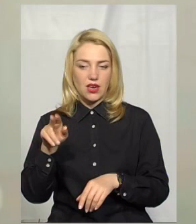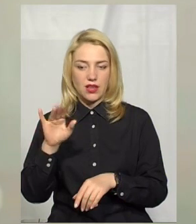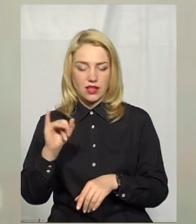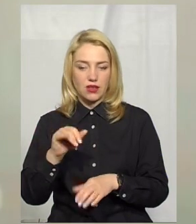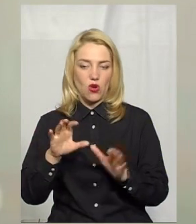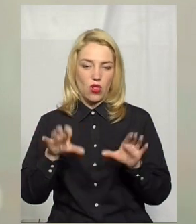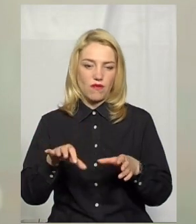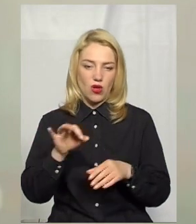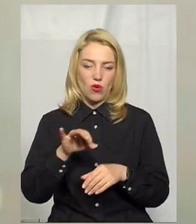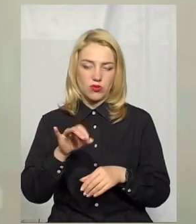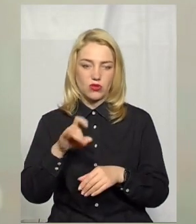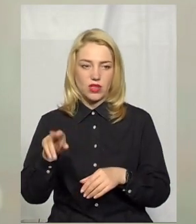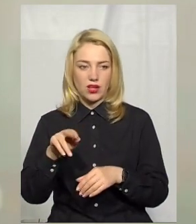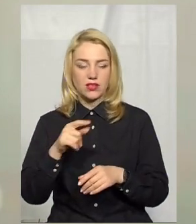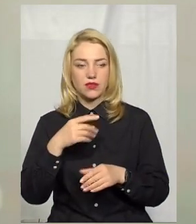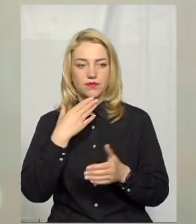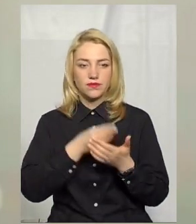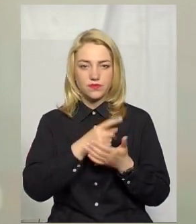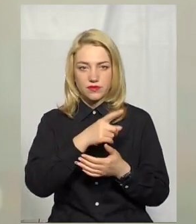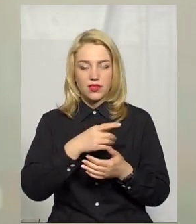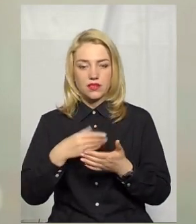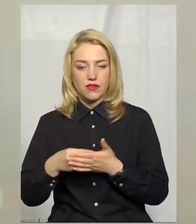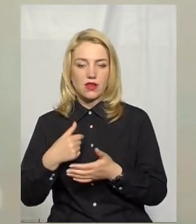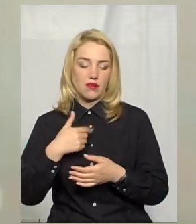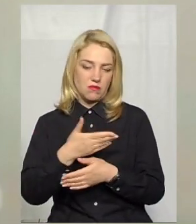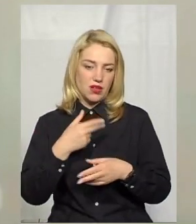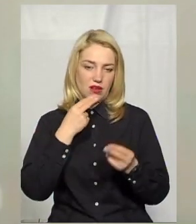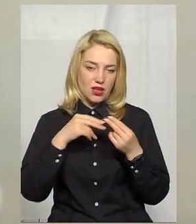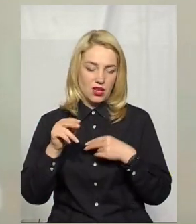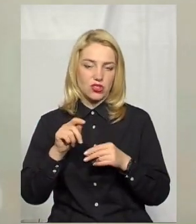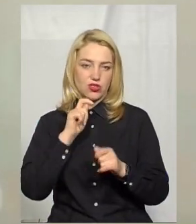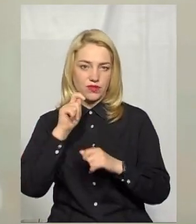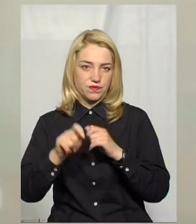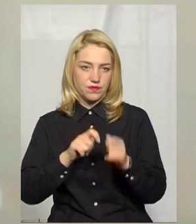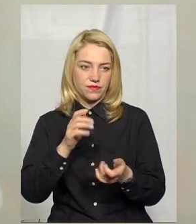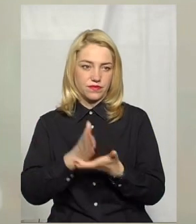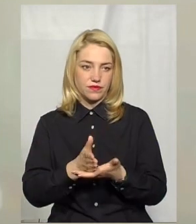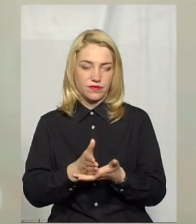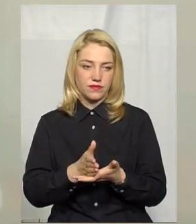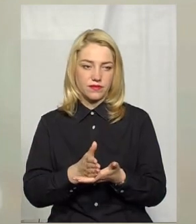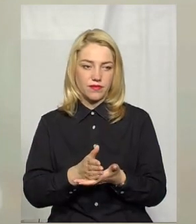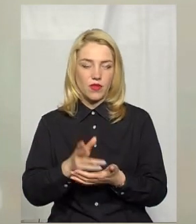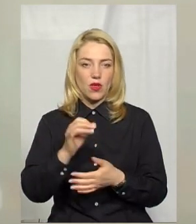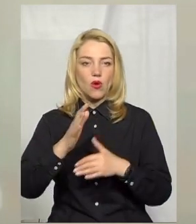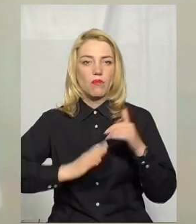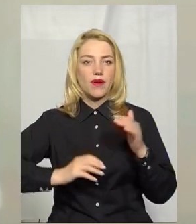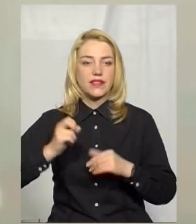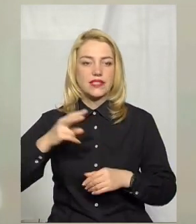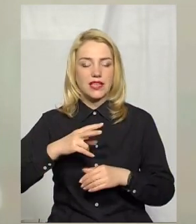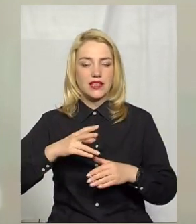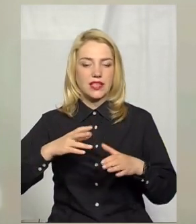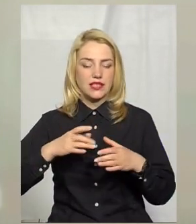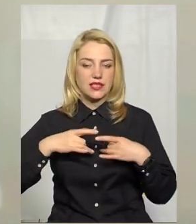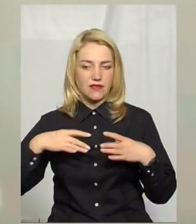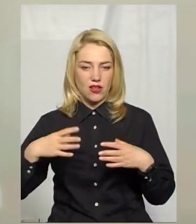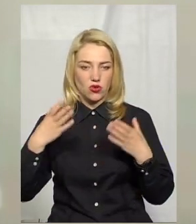ради Для тих депутатів Тобто Кращих Ми відзначаємо У професійне свято До дня